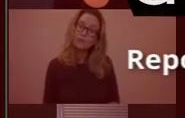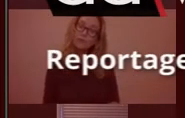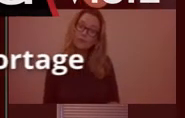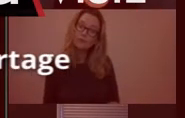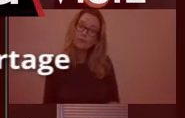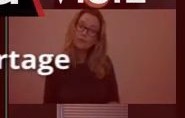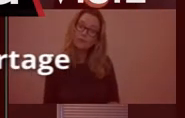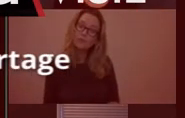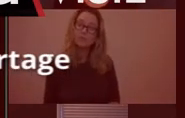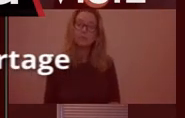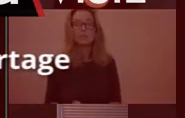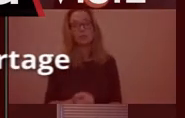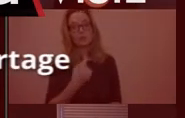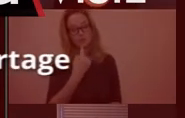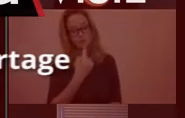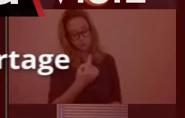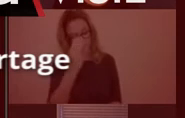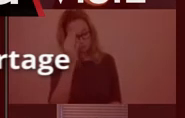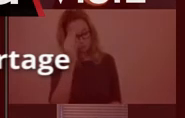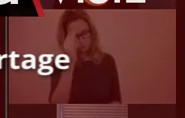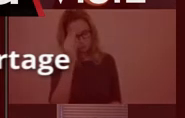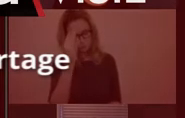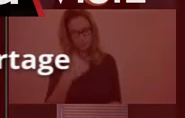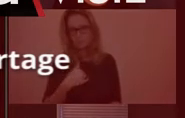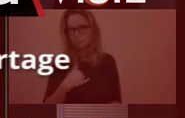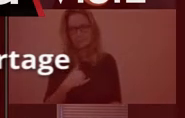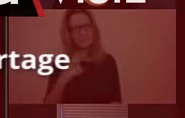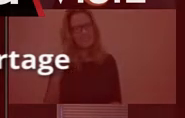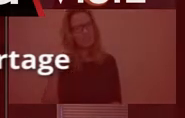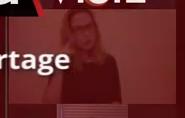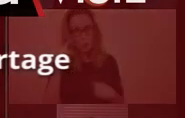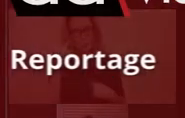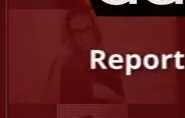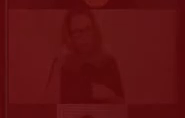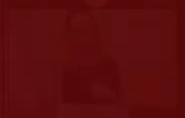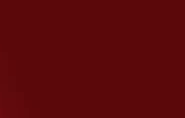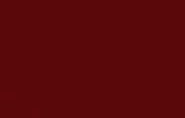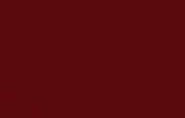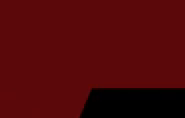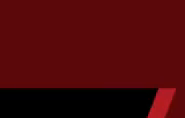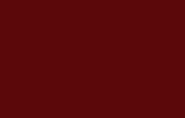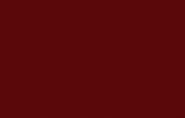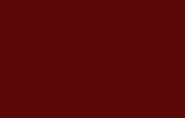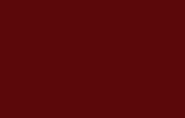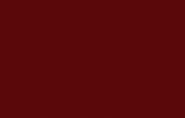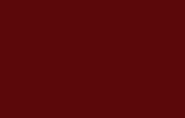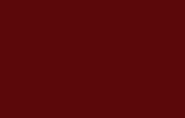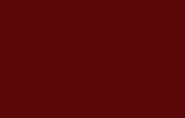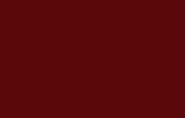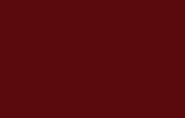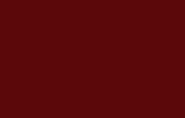niet doof. Ik ben zwaar slechthorend. Voor de